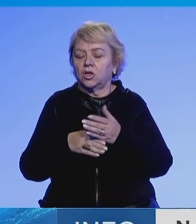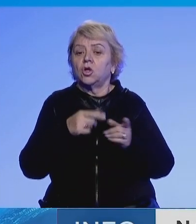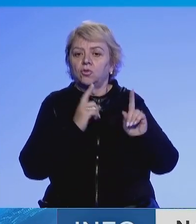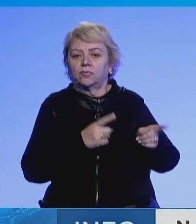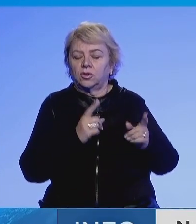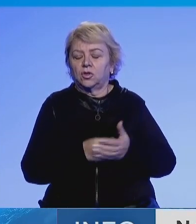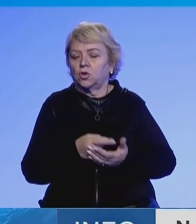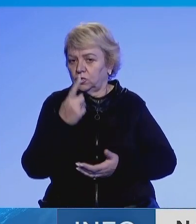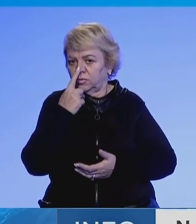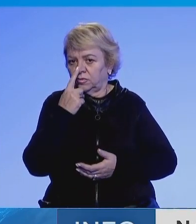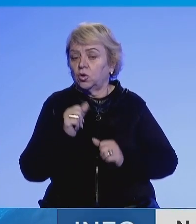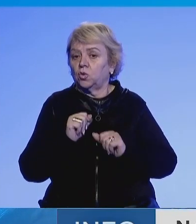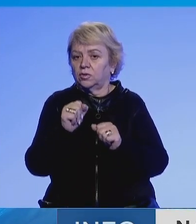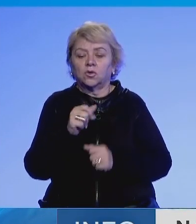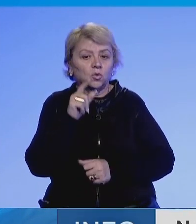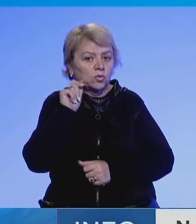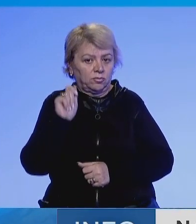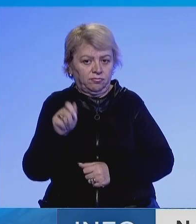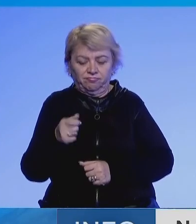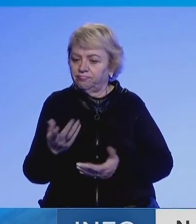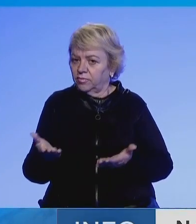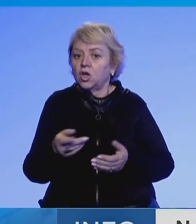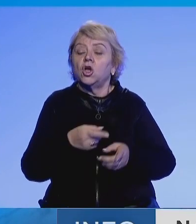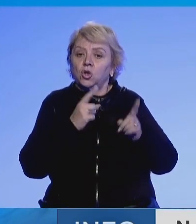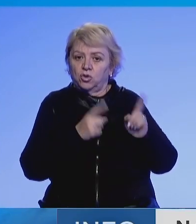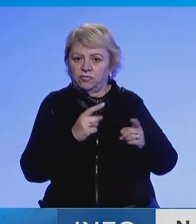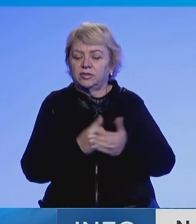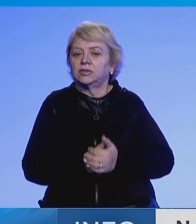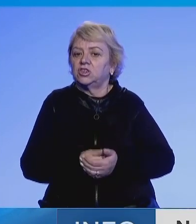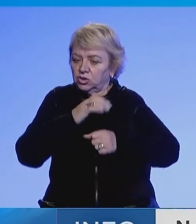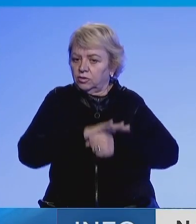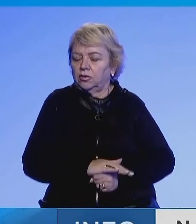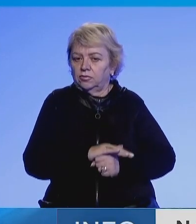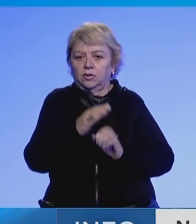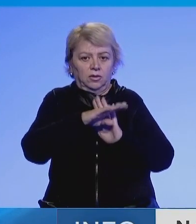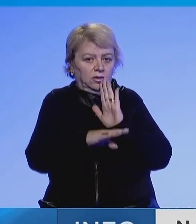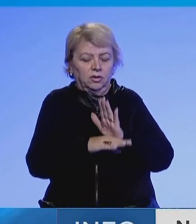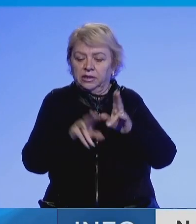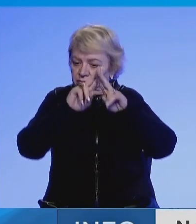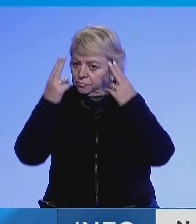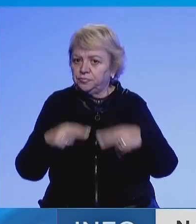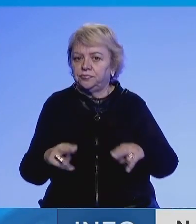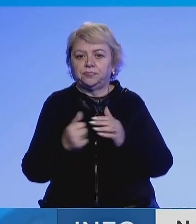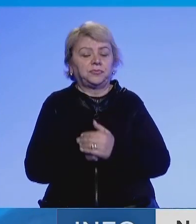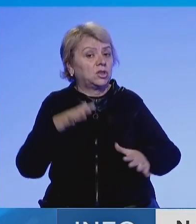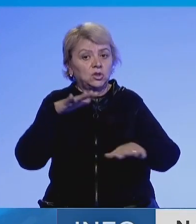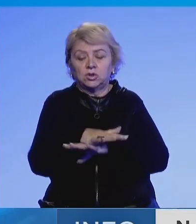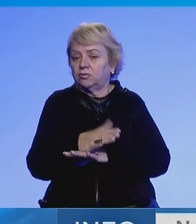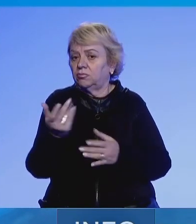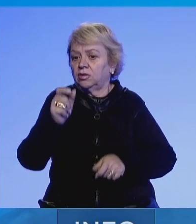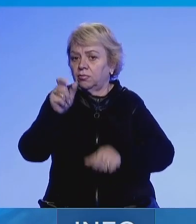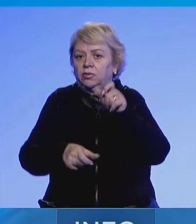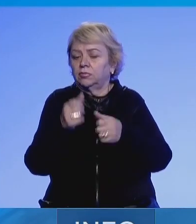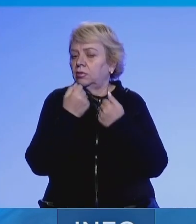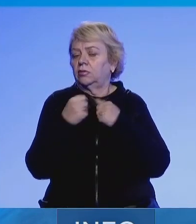Rusis këndër Ukrajinës. Kjo është një luftë agresioni, është një luftë që shkelë qartë ligjën në dërkomtarë dhe është një solm mbi një kom të pavarur sovran në